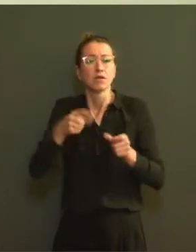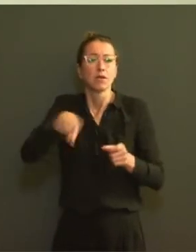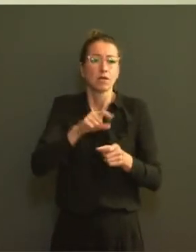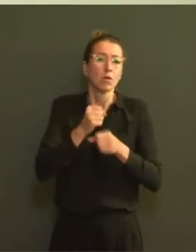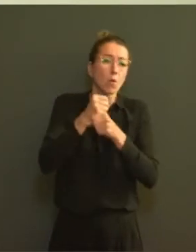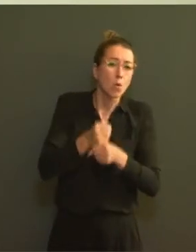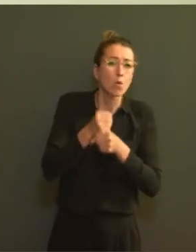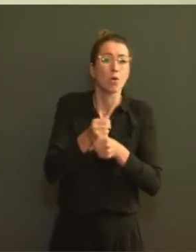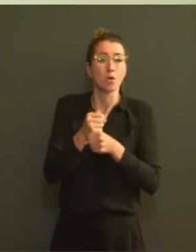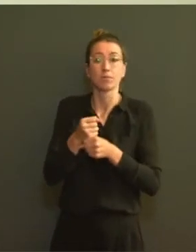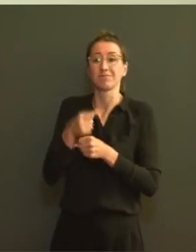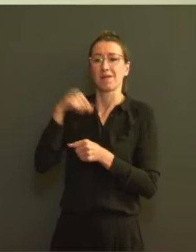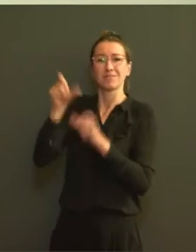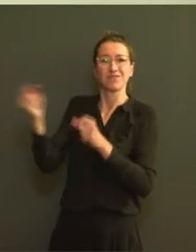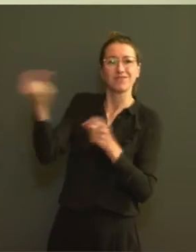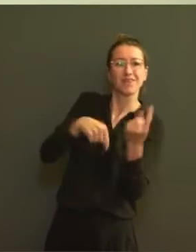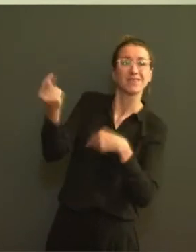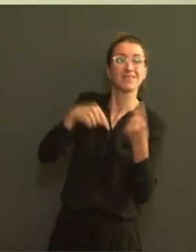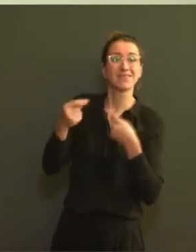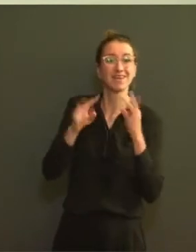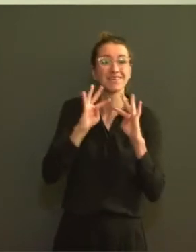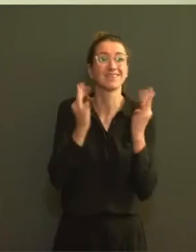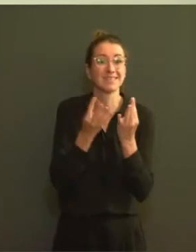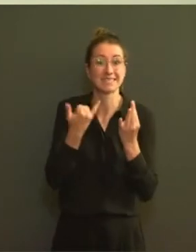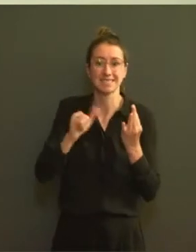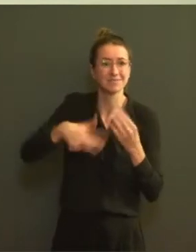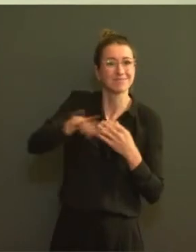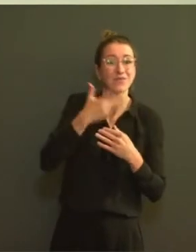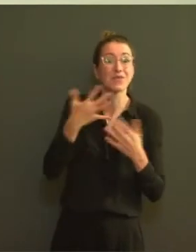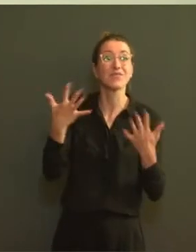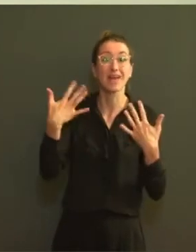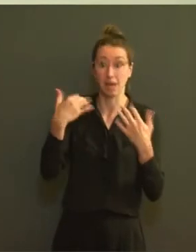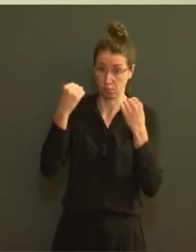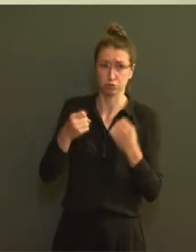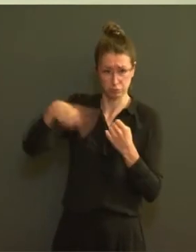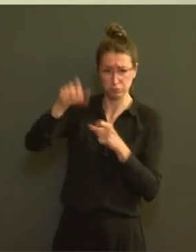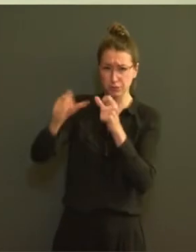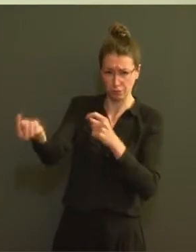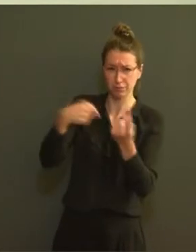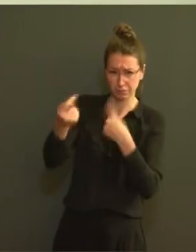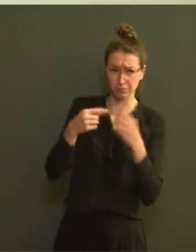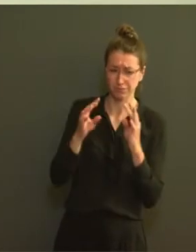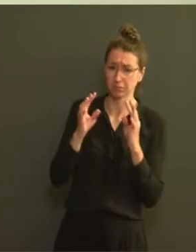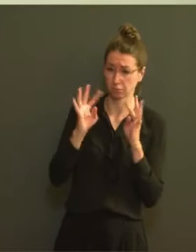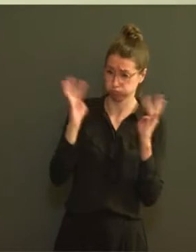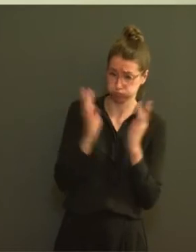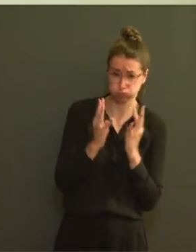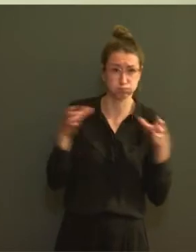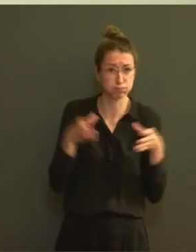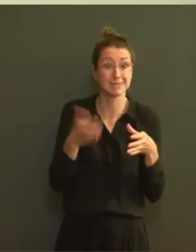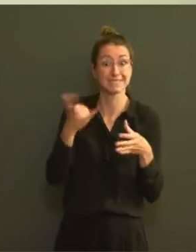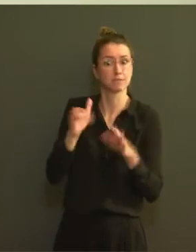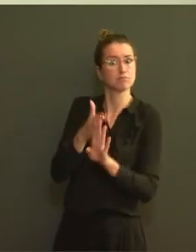cas de COVID n'a été diagnostiqué au cours des deux dernières semaines. Il est très